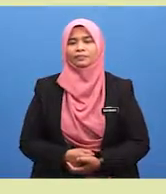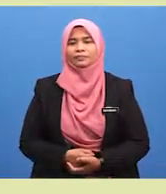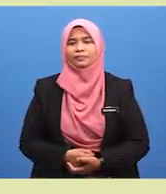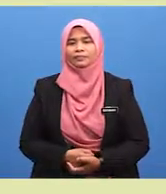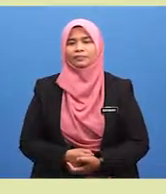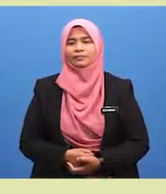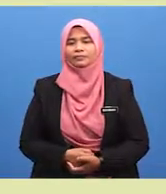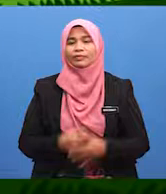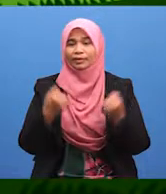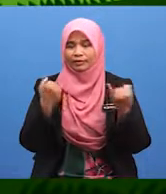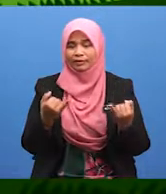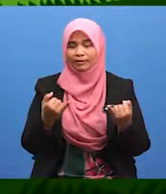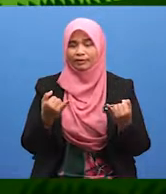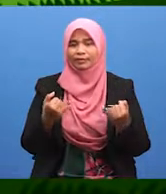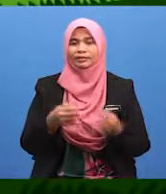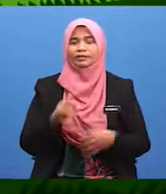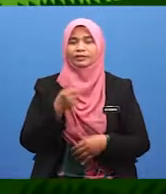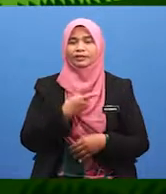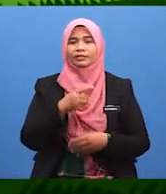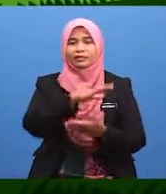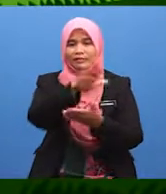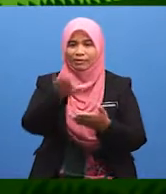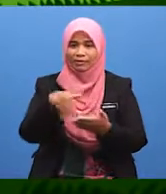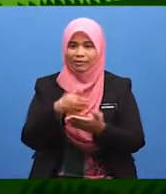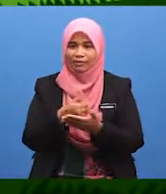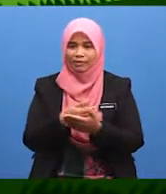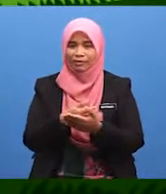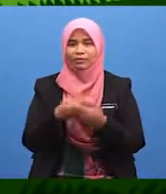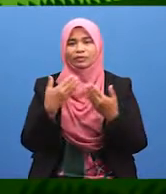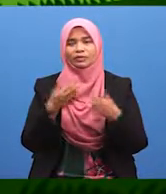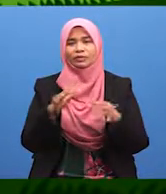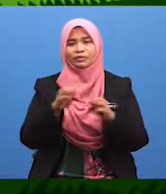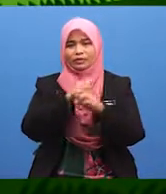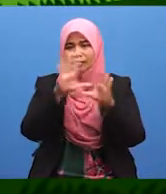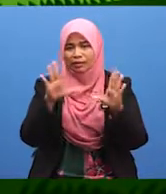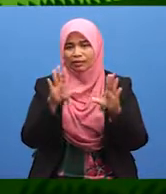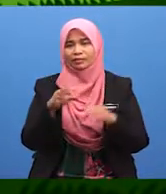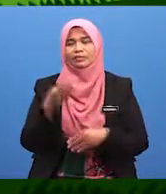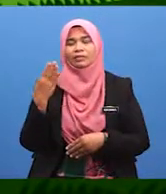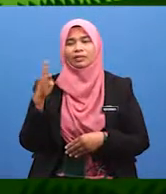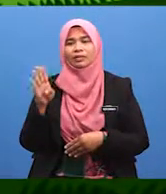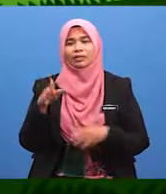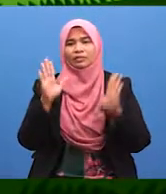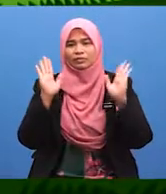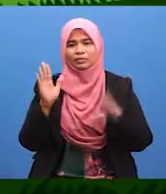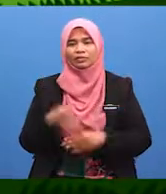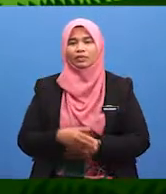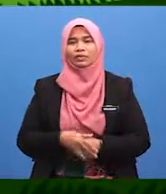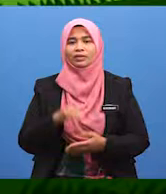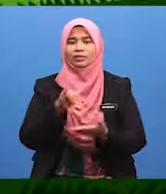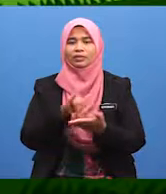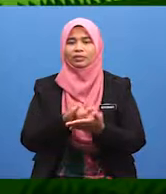wajib. Sekarang, kita semua sudah jelas bahawa